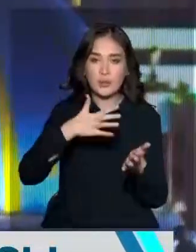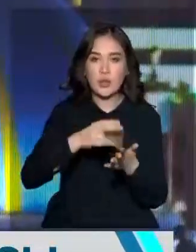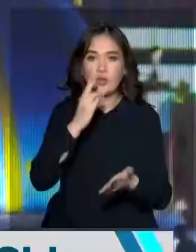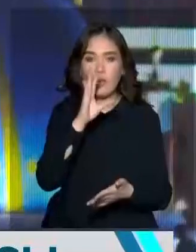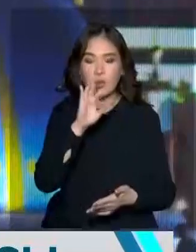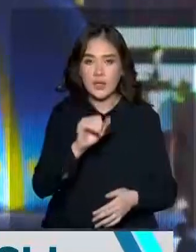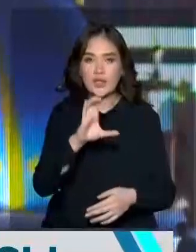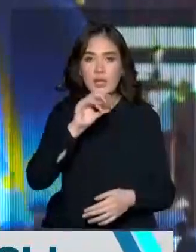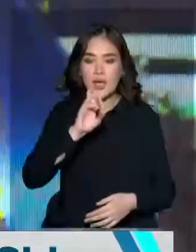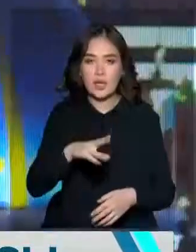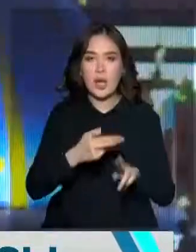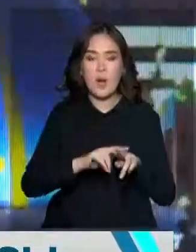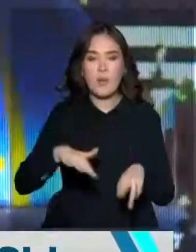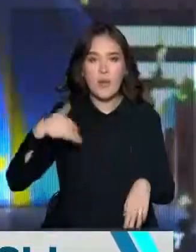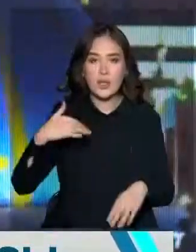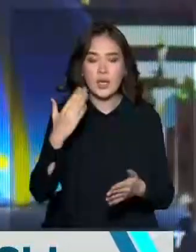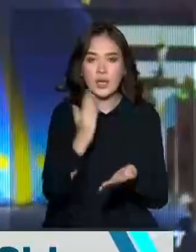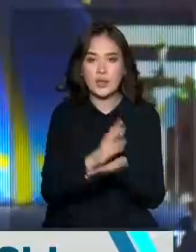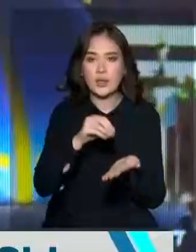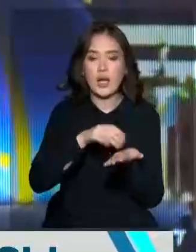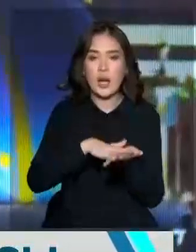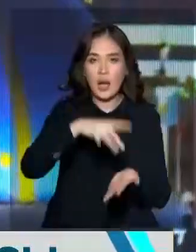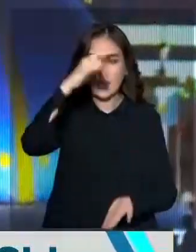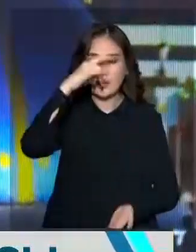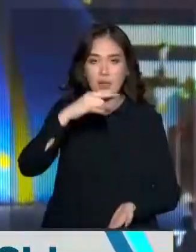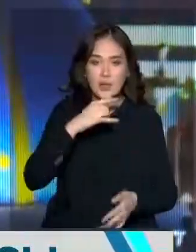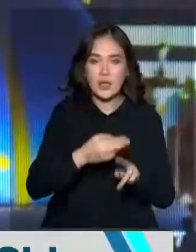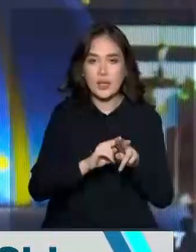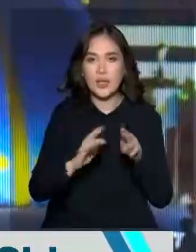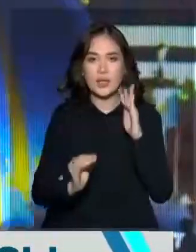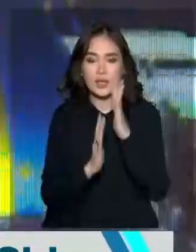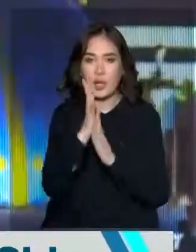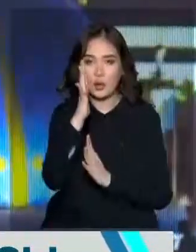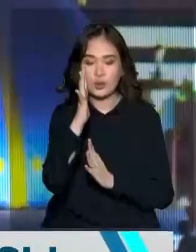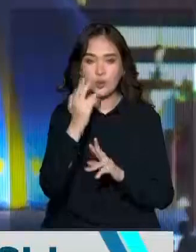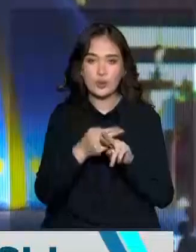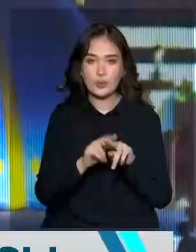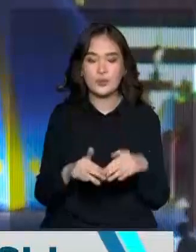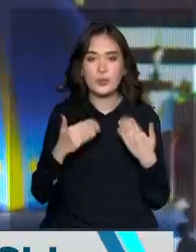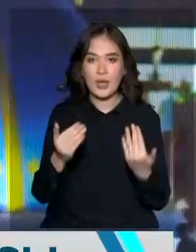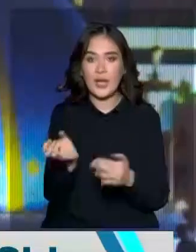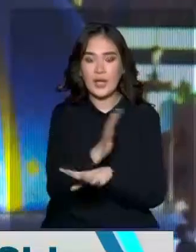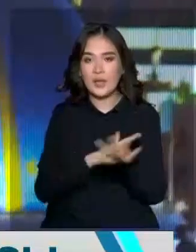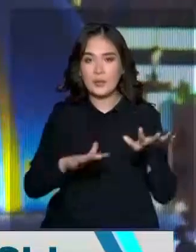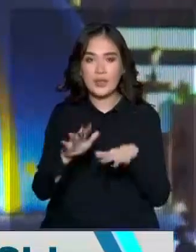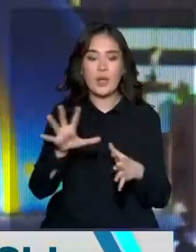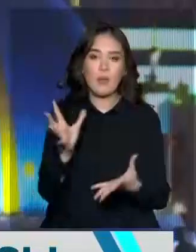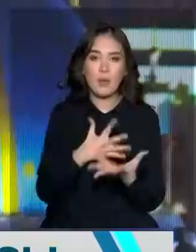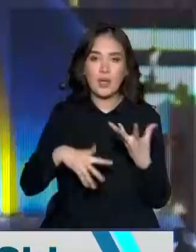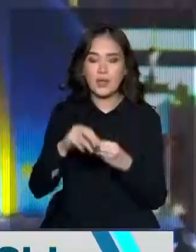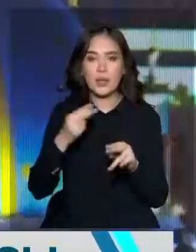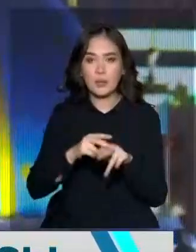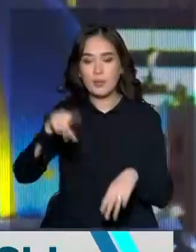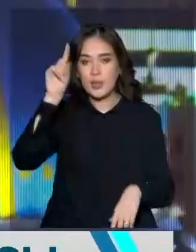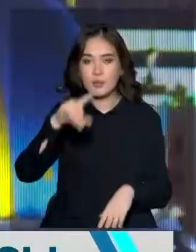дәрежесінің өсу арене. Еліміз үшін арене барлығымызда білеміз.